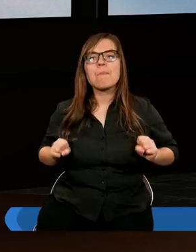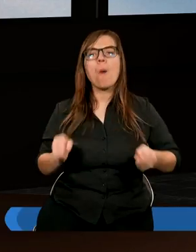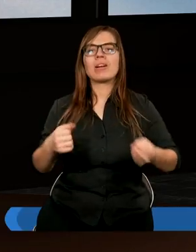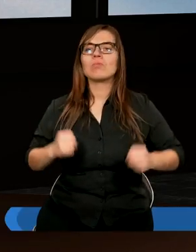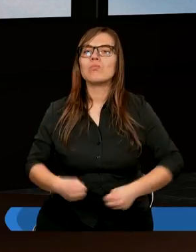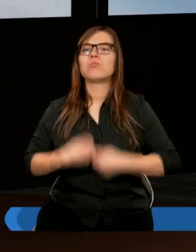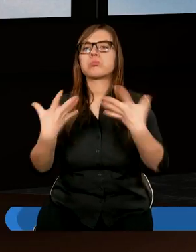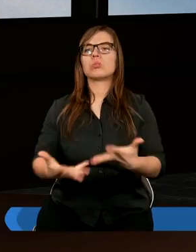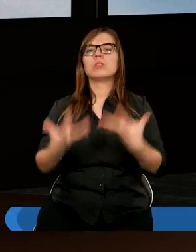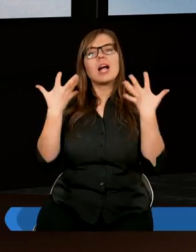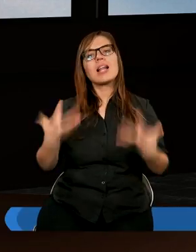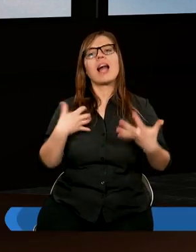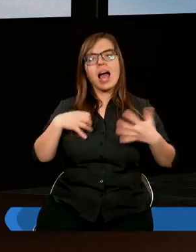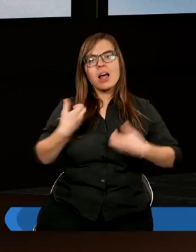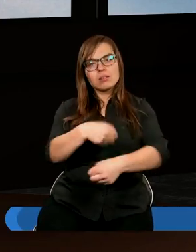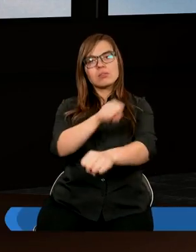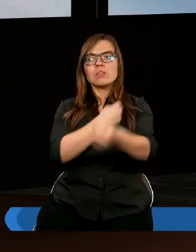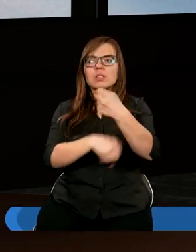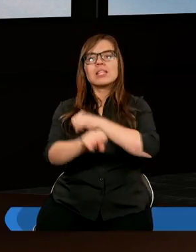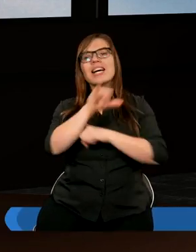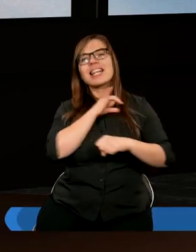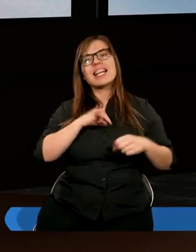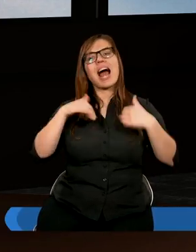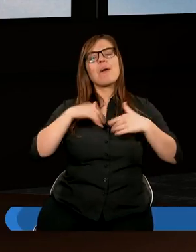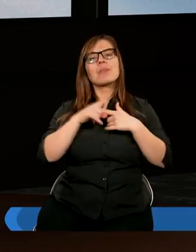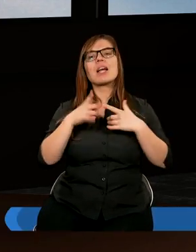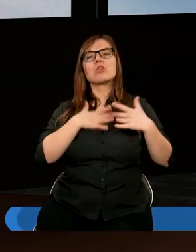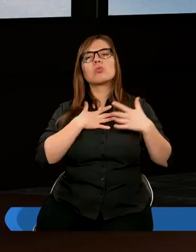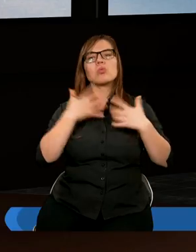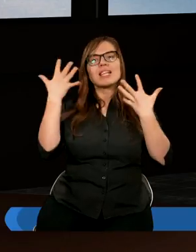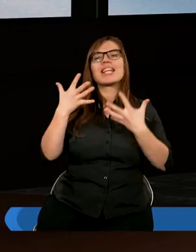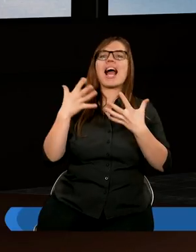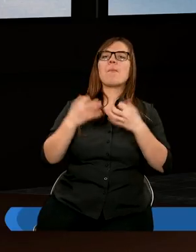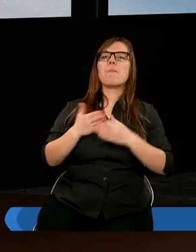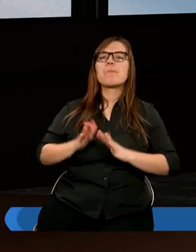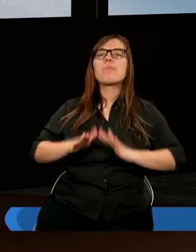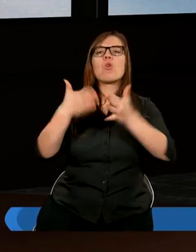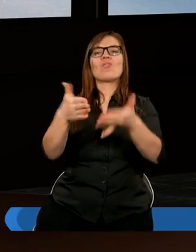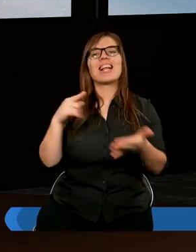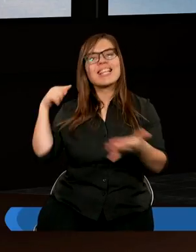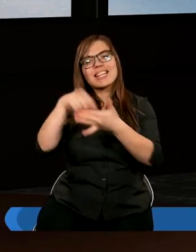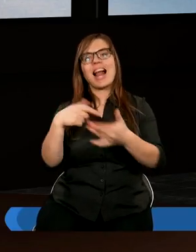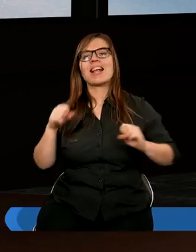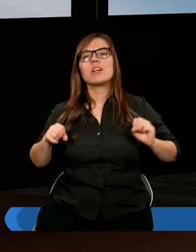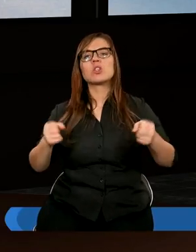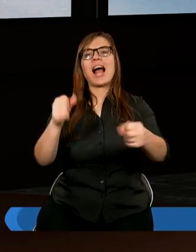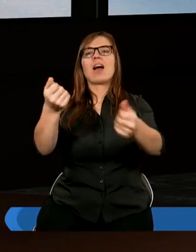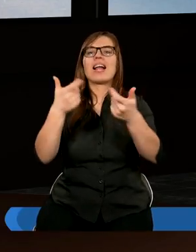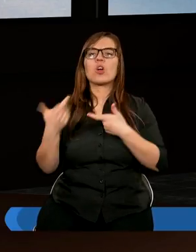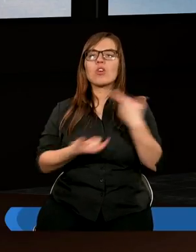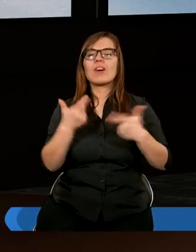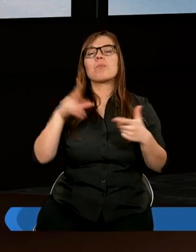wychodziła, to wtedy jest łatwiej osiągnąć cel. Bo